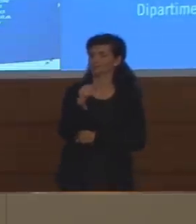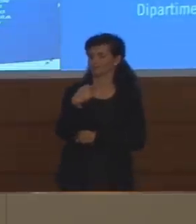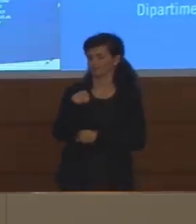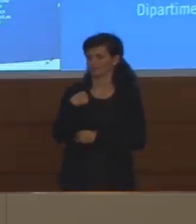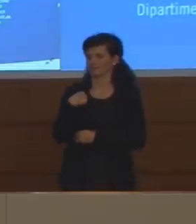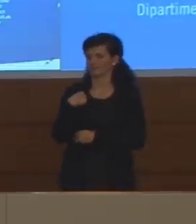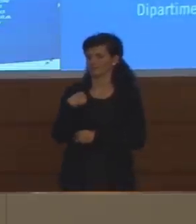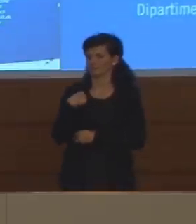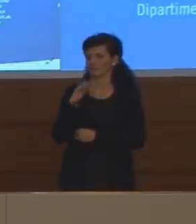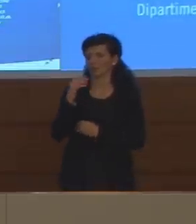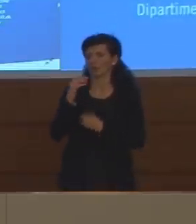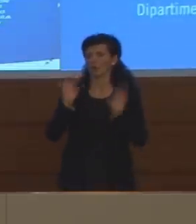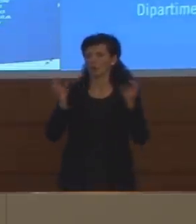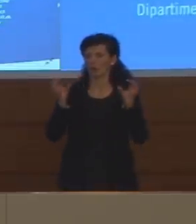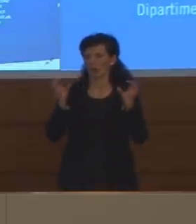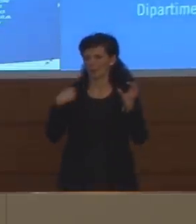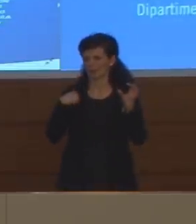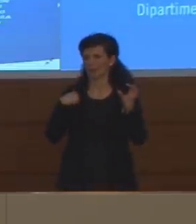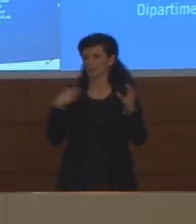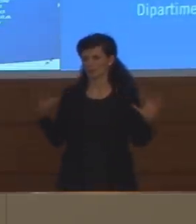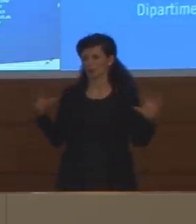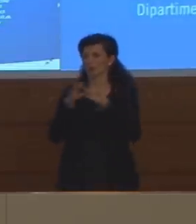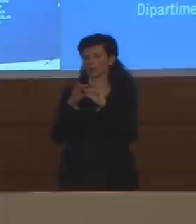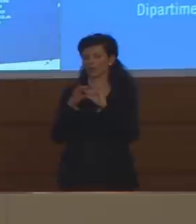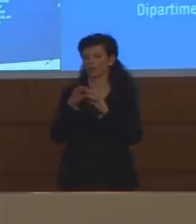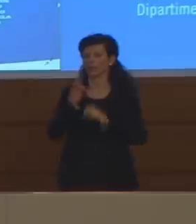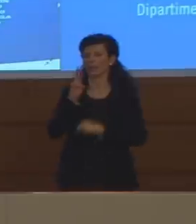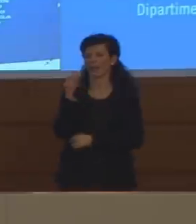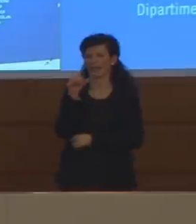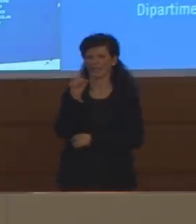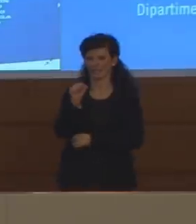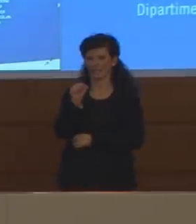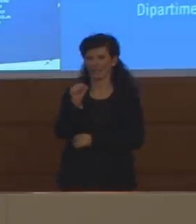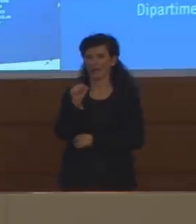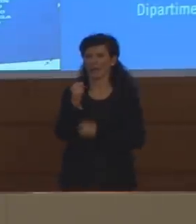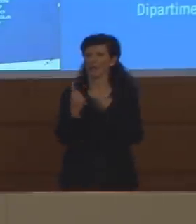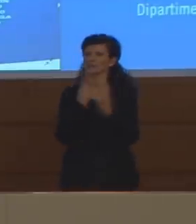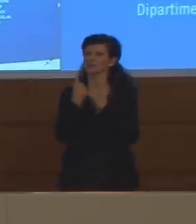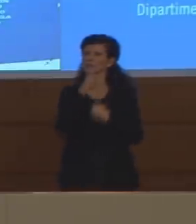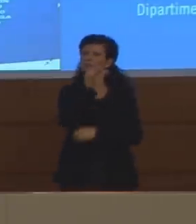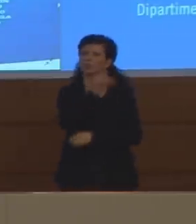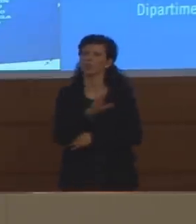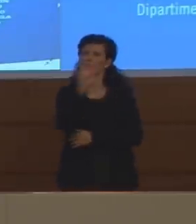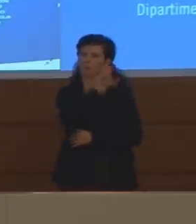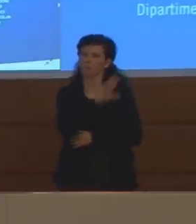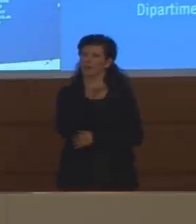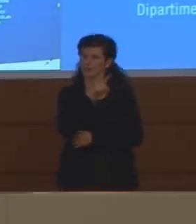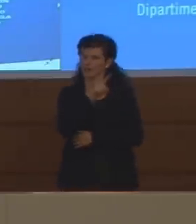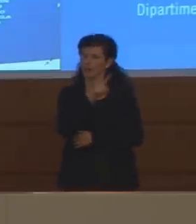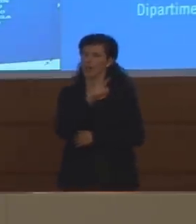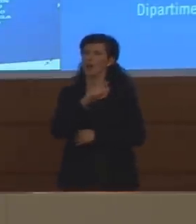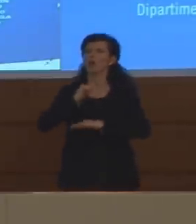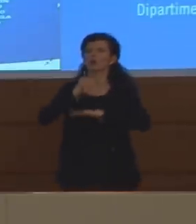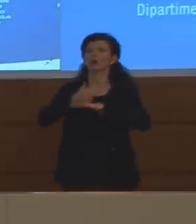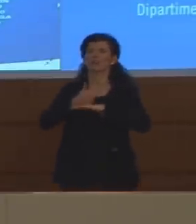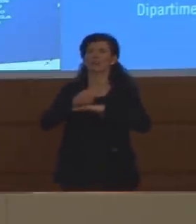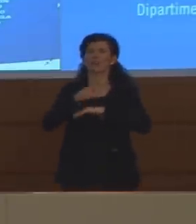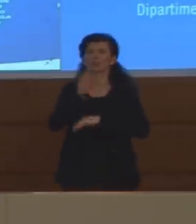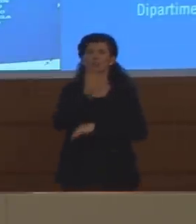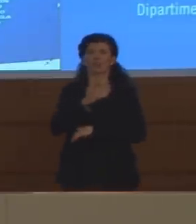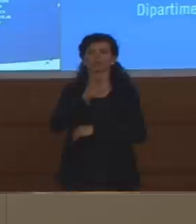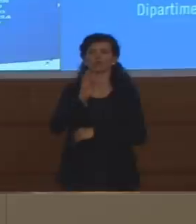programma delle RSA, soprattutto nell'ultimo mese, in particolare in Lombardia, dato che il governatore Fontana ha detto che